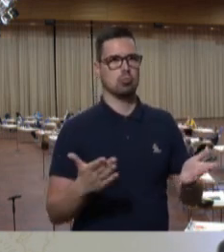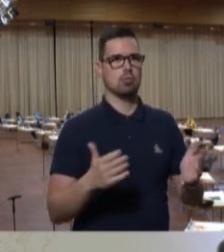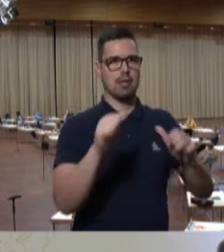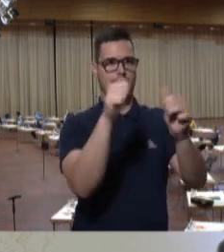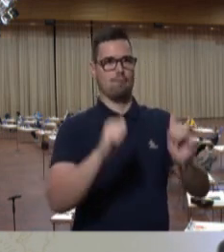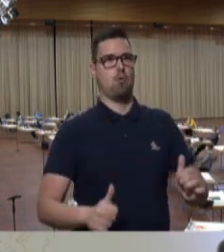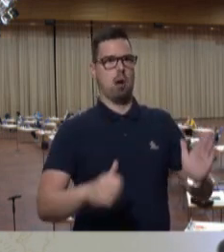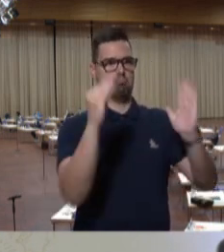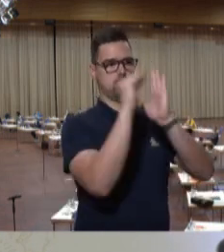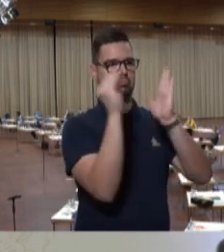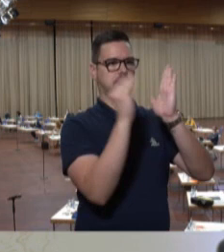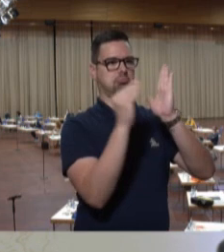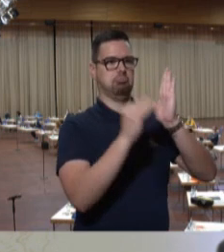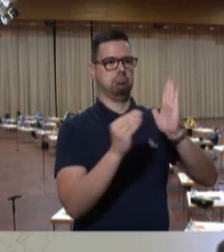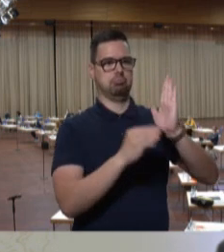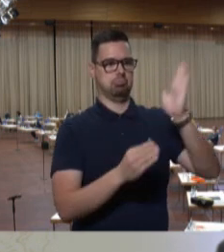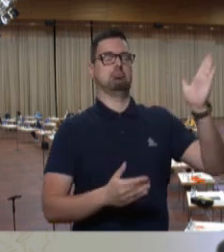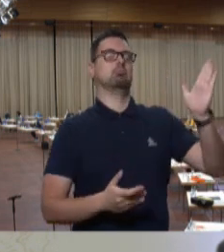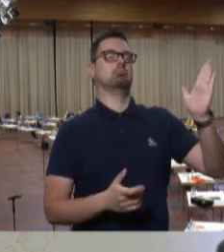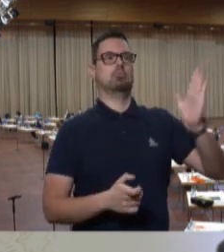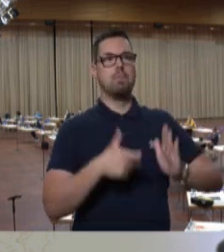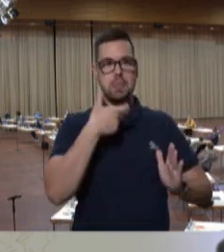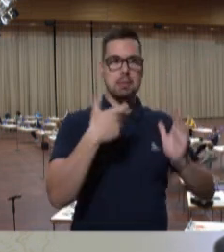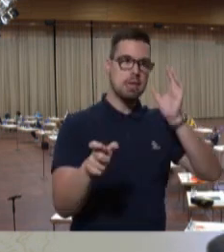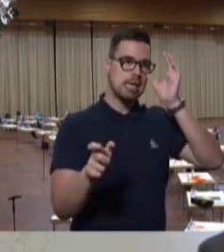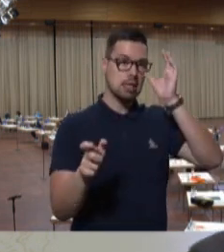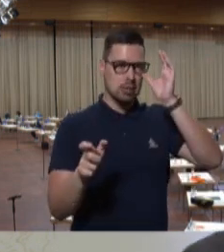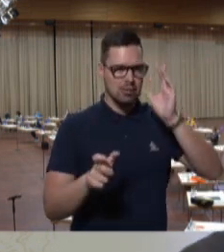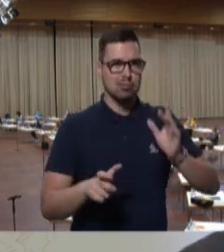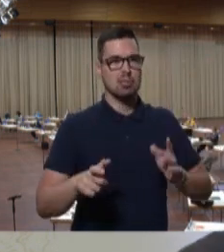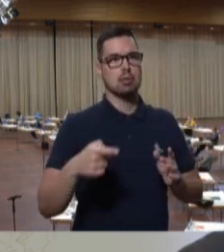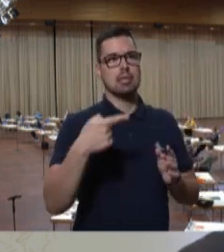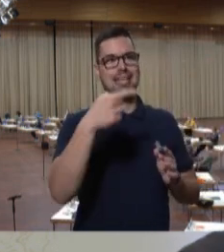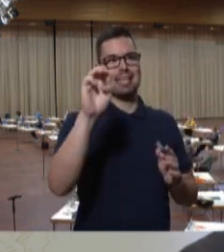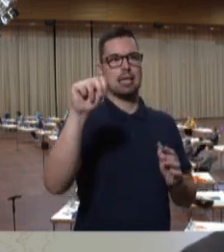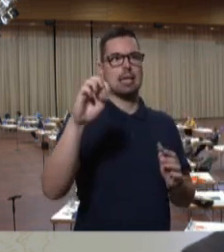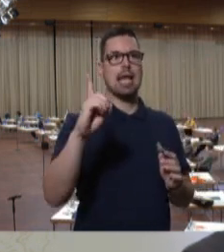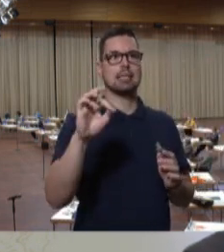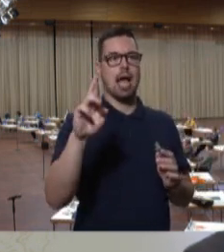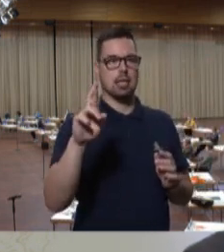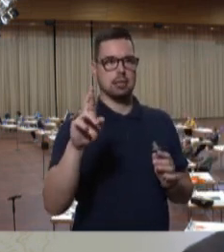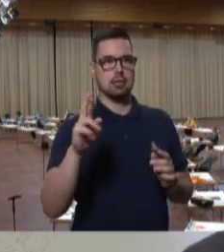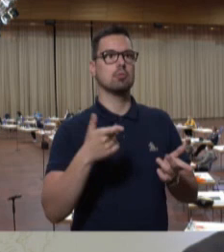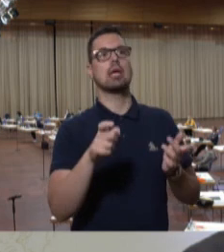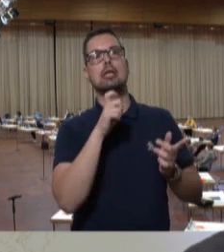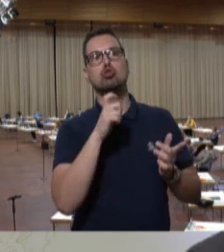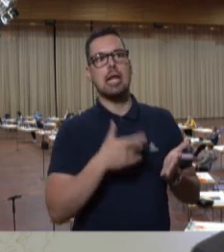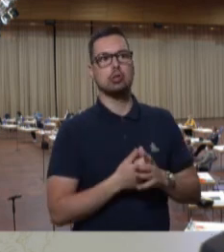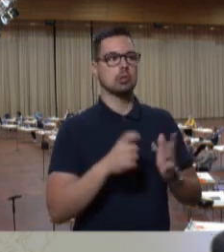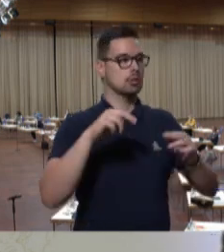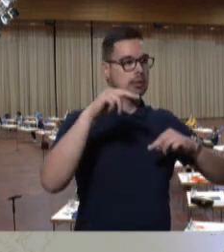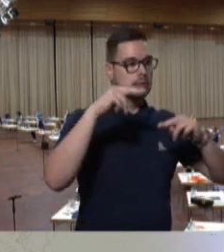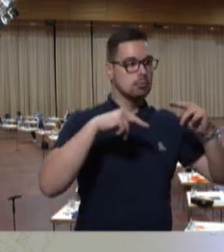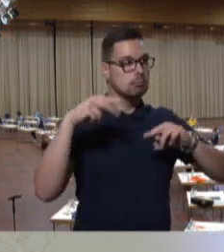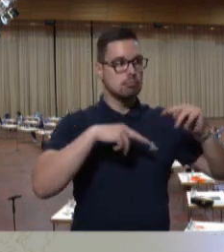Formen nutzen zu müssen. Der Begriff umfasst, der Begriff gendergerecht oder geschlechtergerecht umfasst viele sprachliche Wendungen, die wir